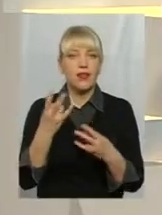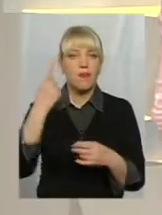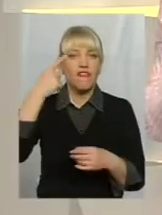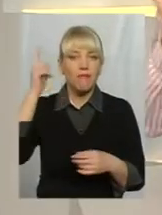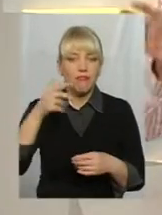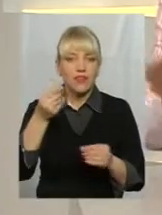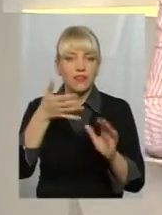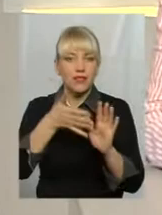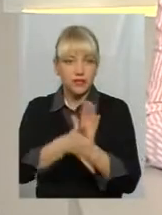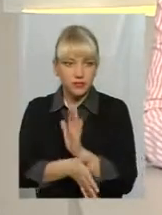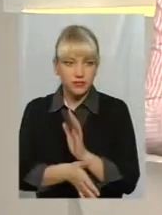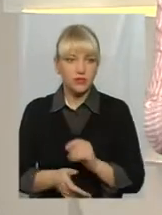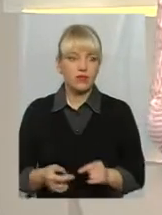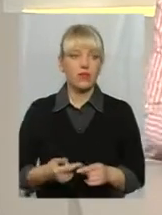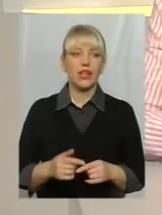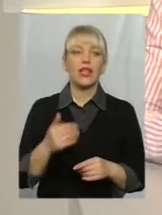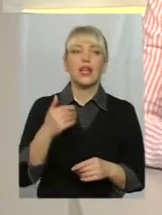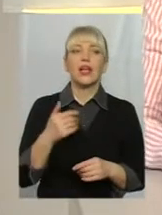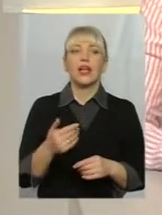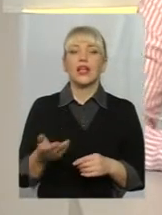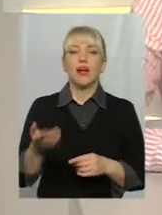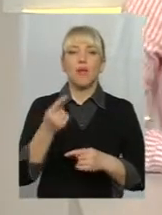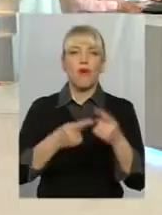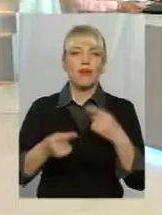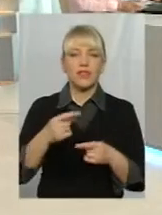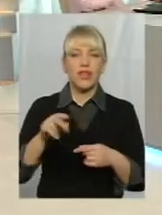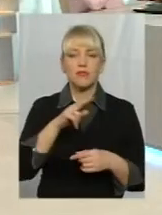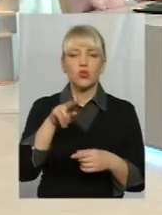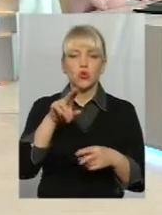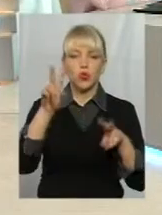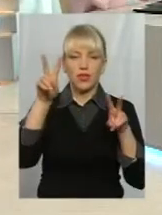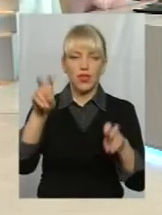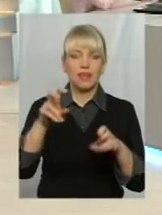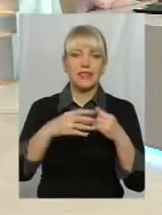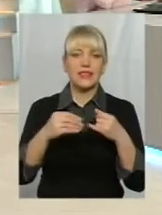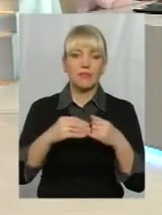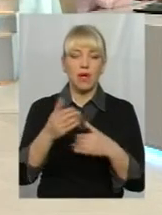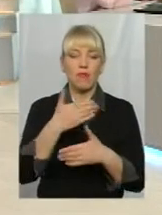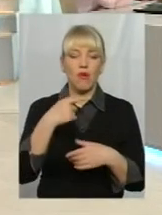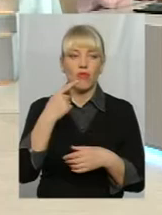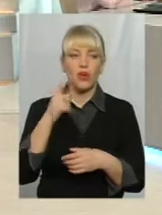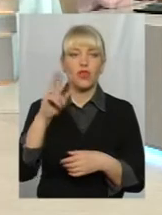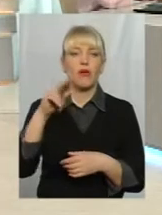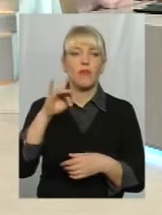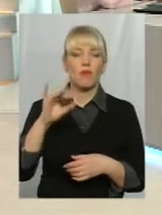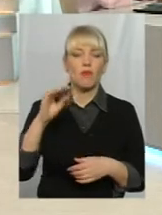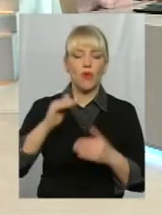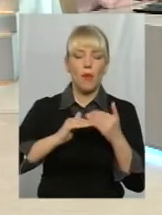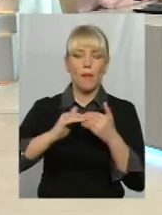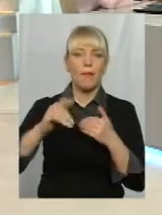вже назвали теми для наших попередніх ефірів, а зараз повертаємось до землі. Так, ми говорили про пасовища, що сільський голова